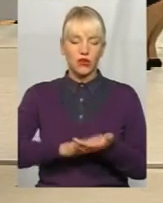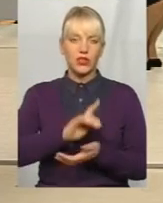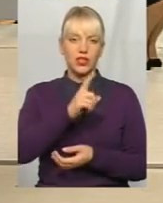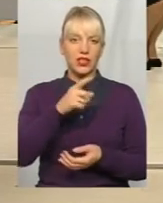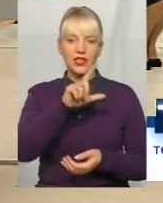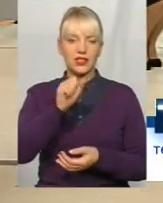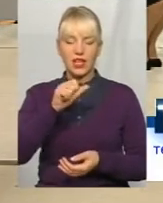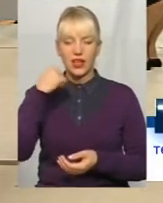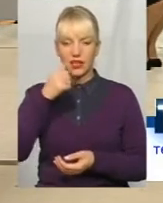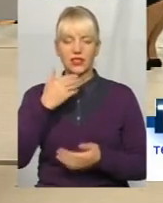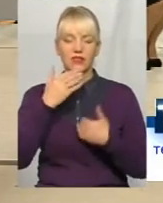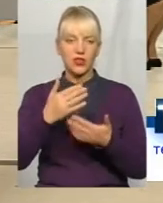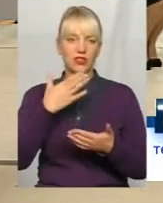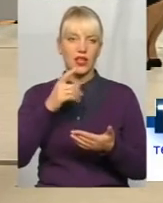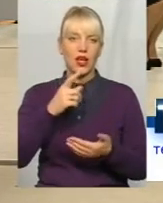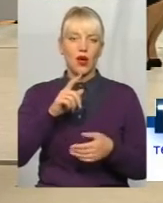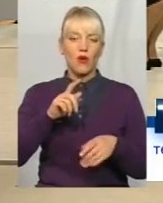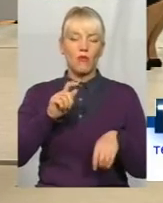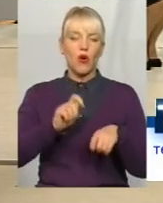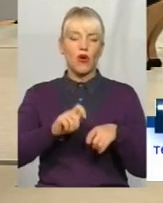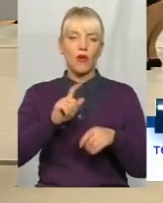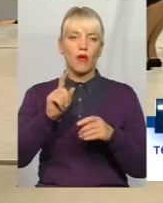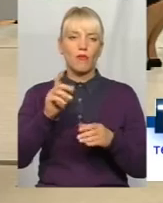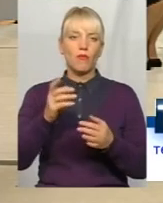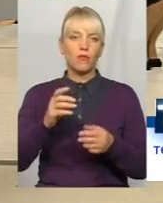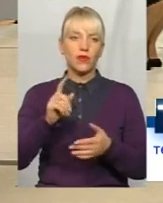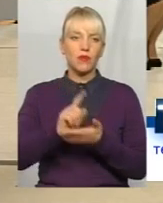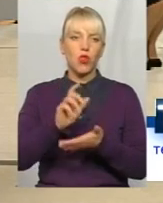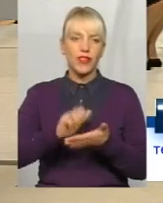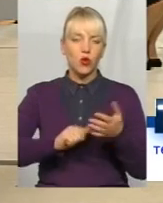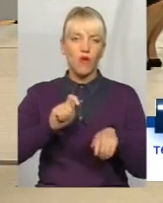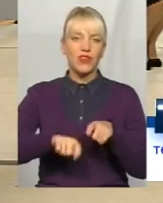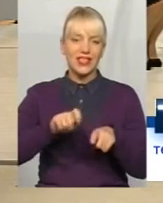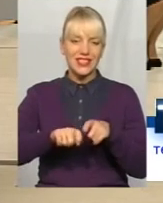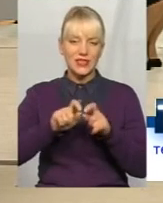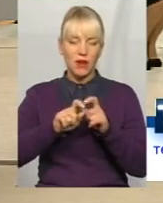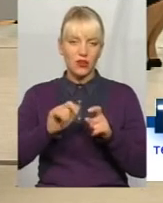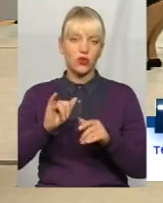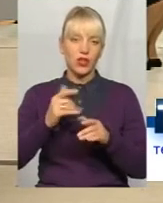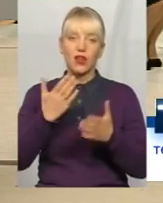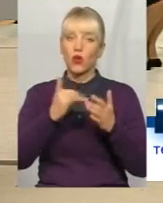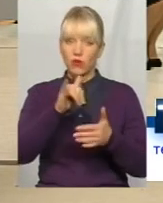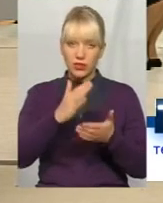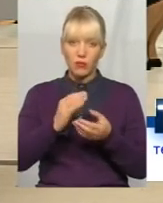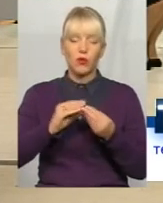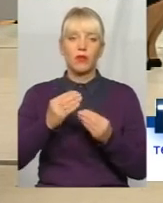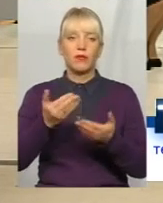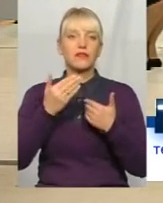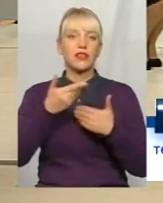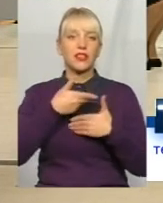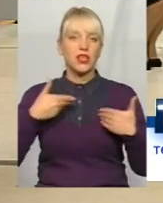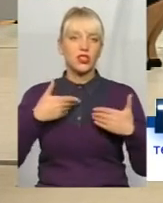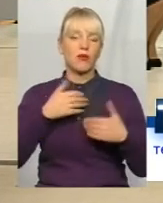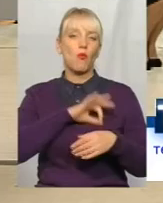інспектора і перевірте свій страховий стаж. Якщо у вас якісь є проблеми, звертайтеся до нашої профспілки, бо ми можемо вирішити це зарахування.